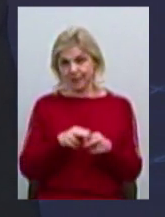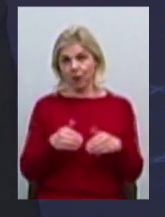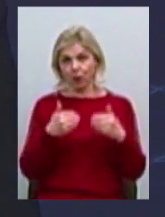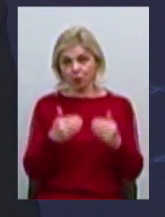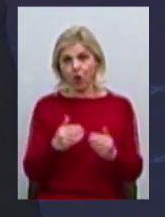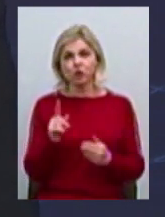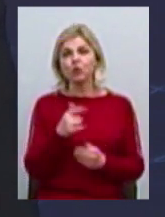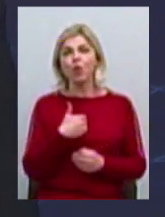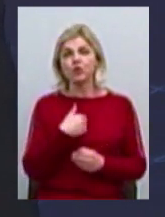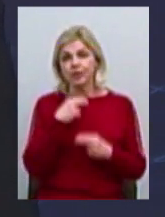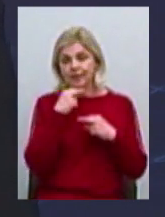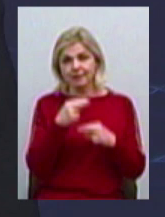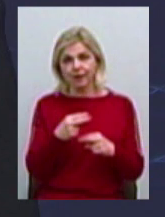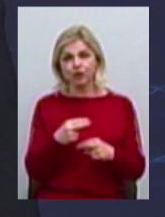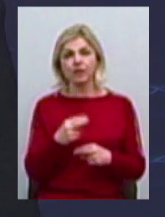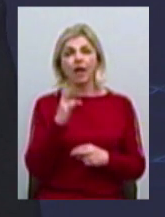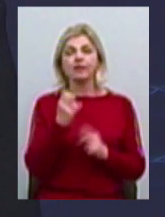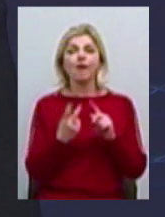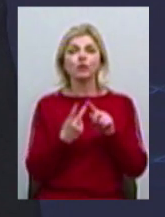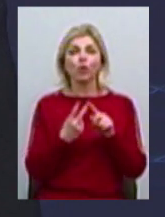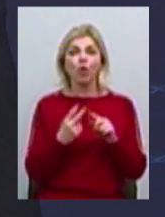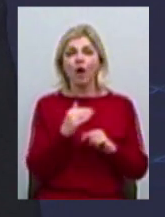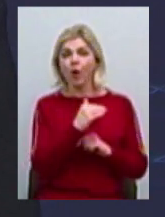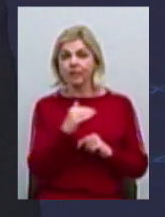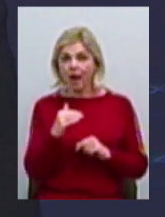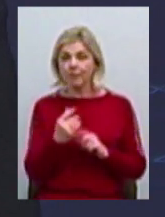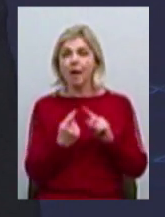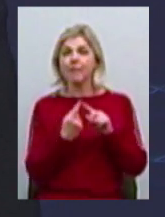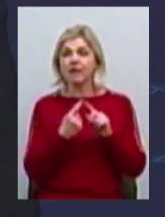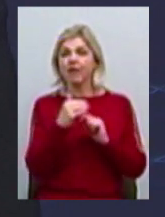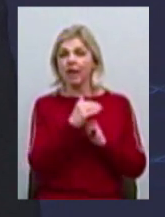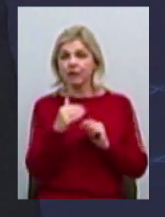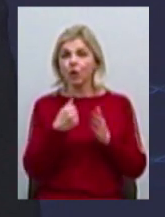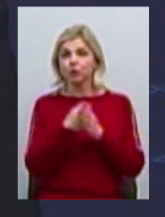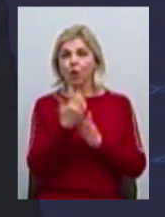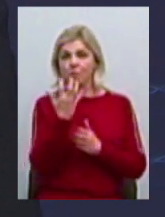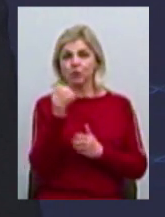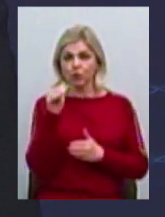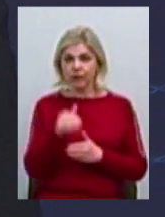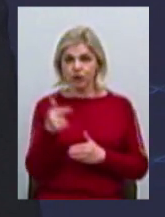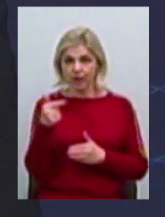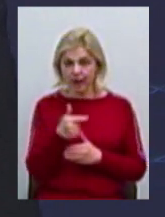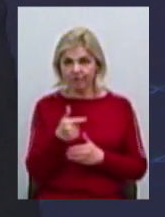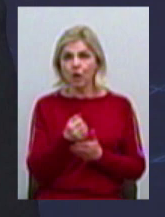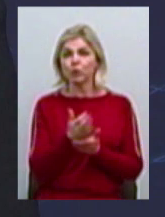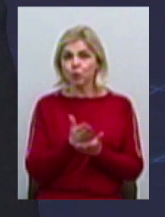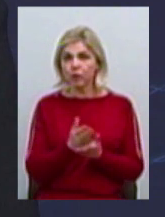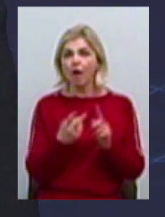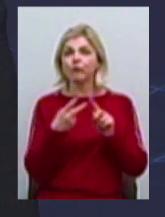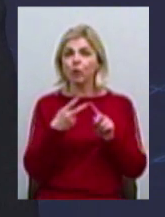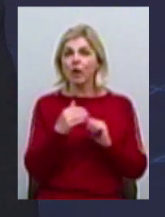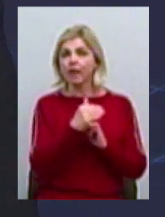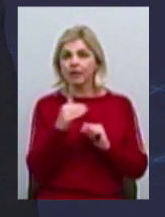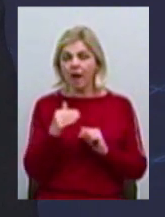зазначити, що на другому, тобто перший етап передбачає до 500 тисяч гривень низьких послуг, а другий етап передбачає